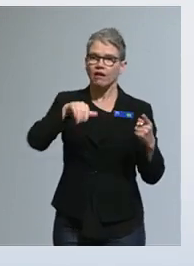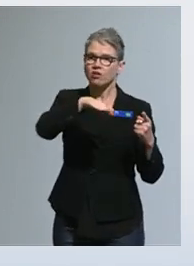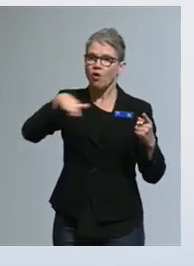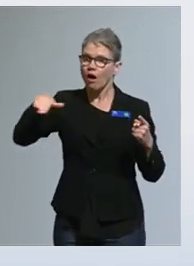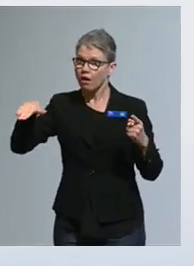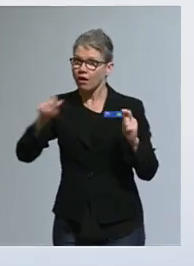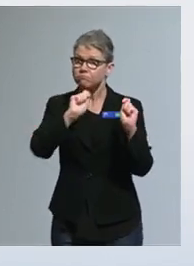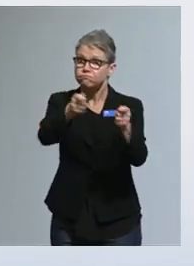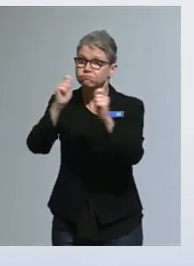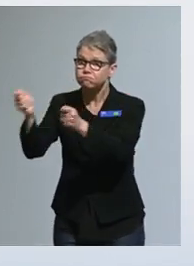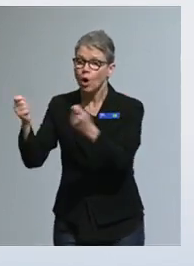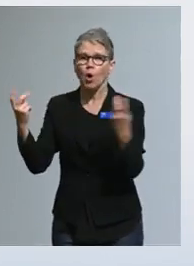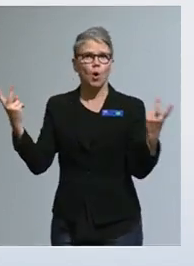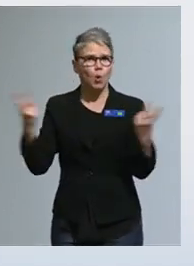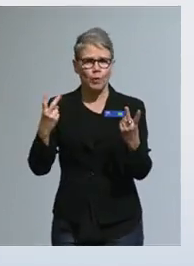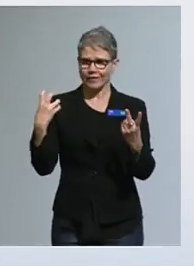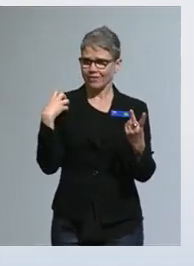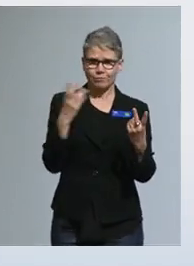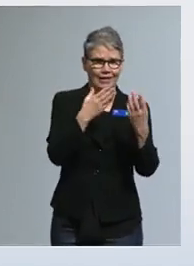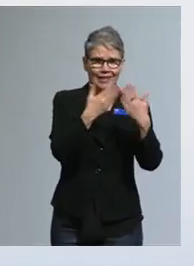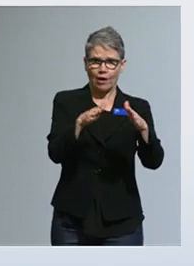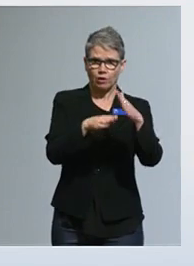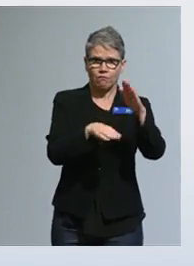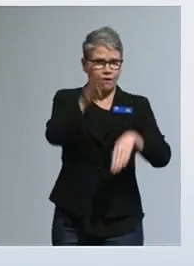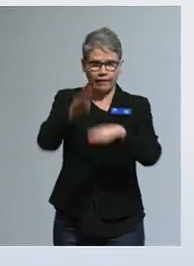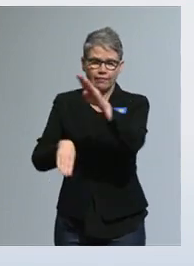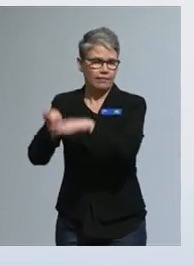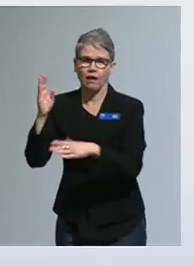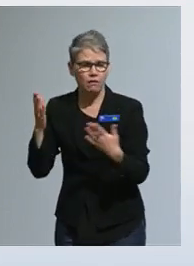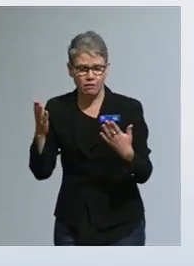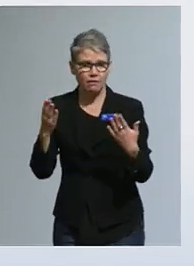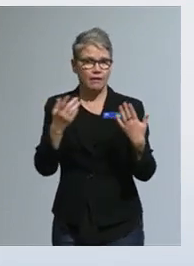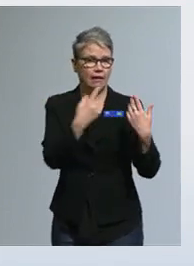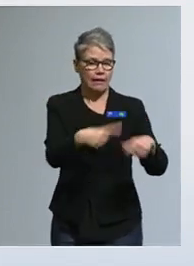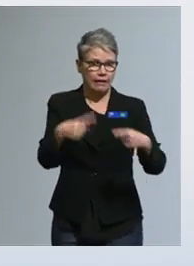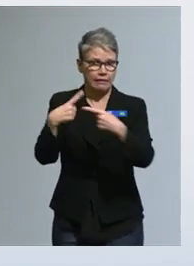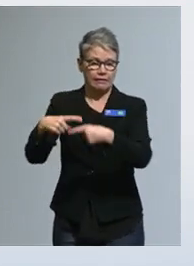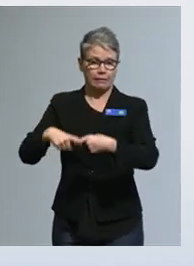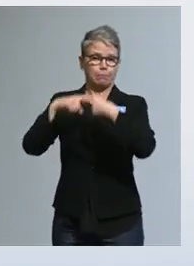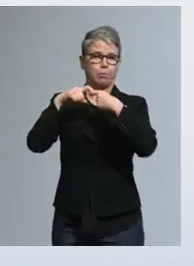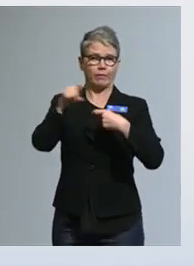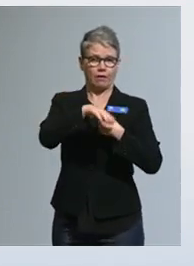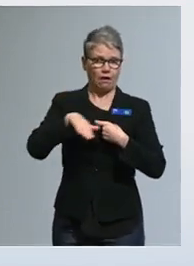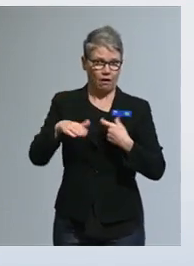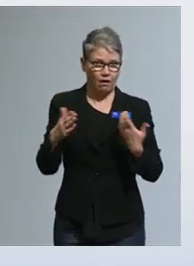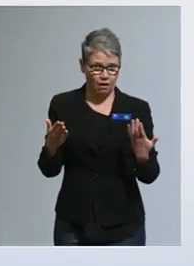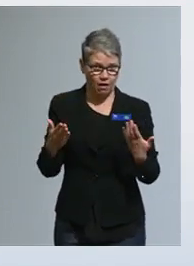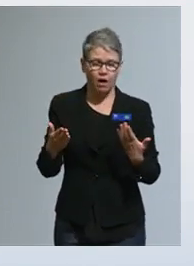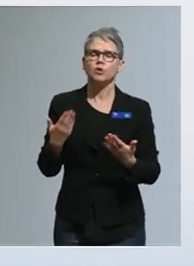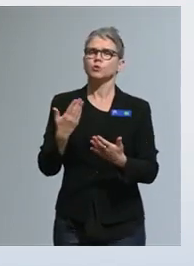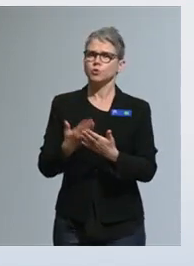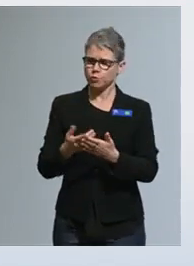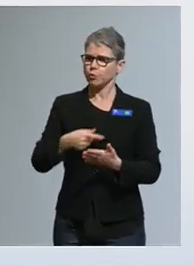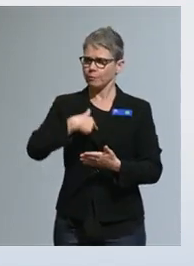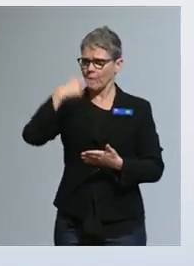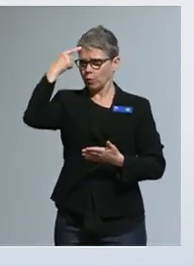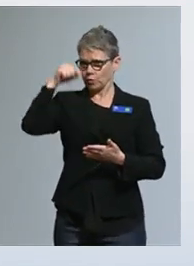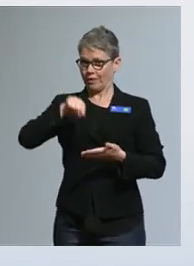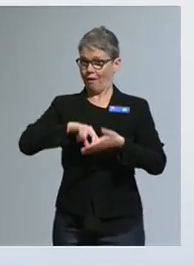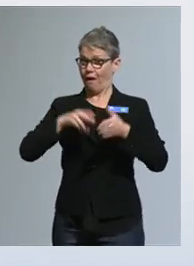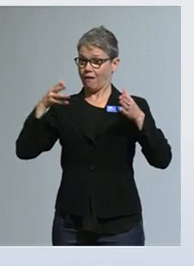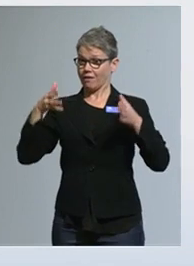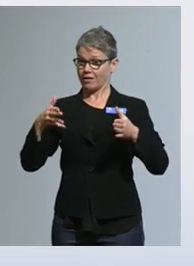Viranomaiskäytänteet kuitenkin vaihtelevat melkoisesti. Me uskomme, että hankkeessa toteutettava